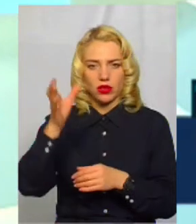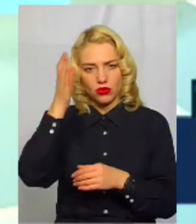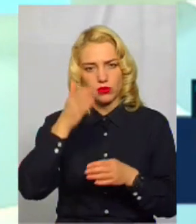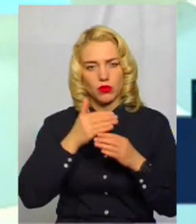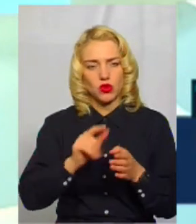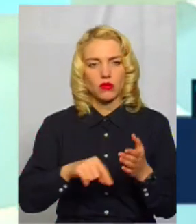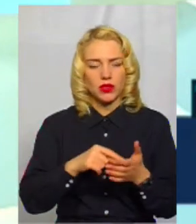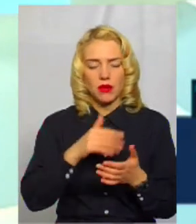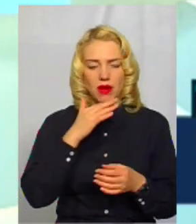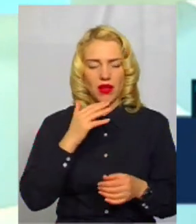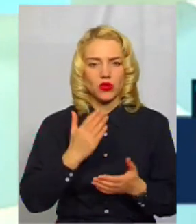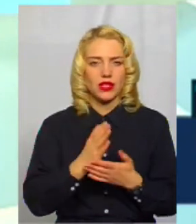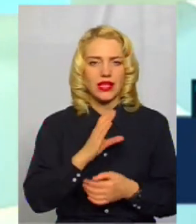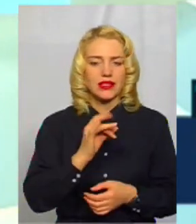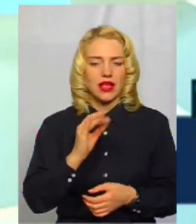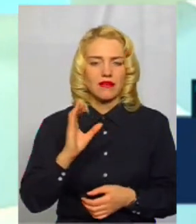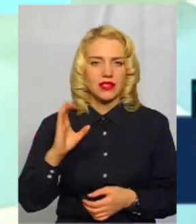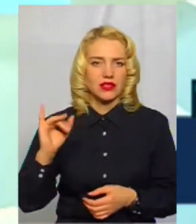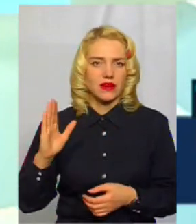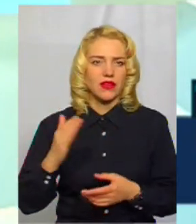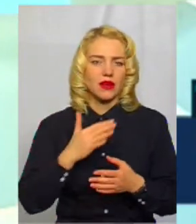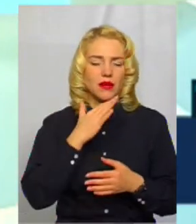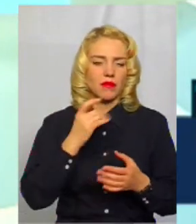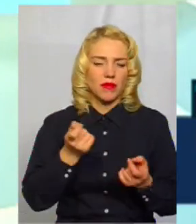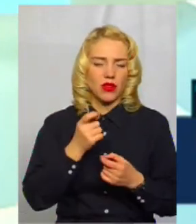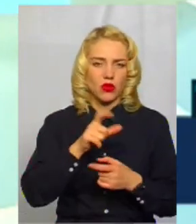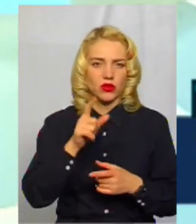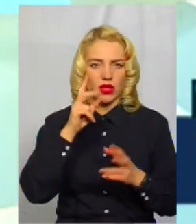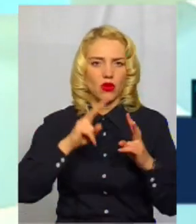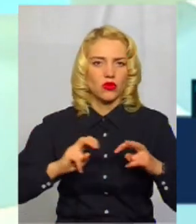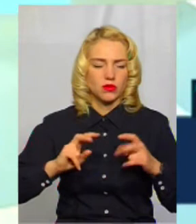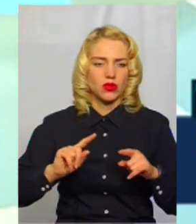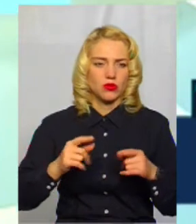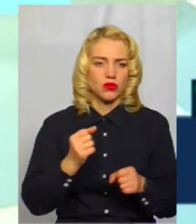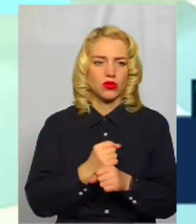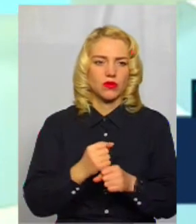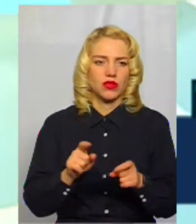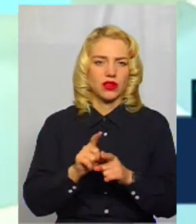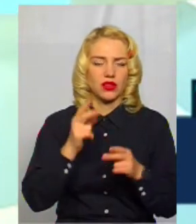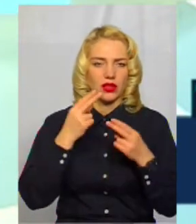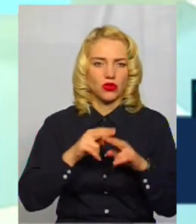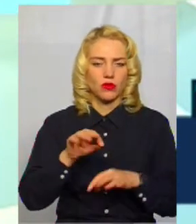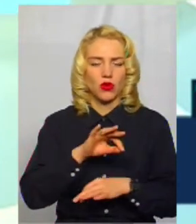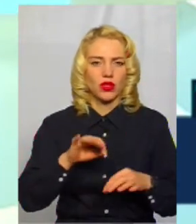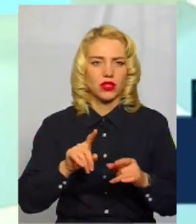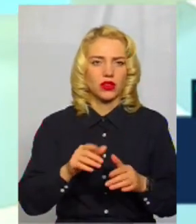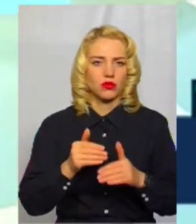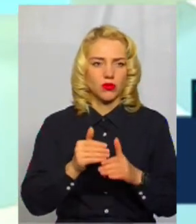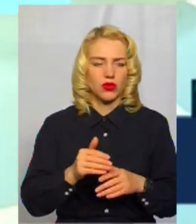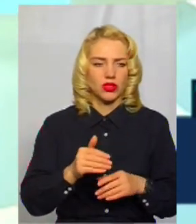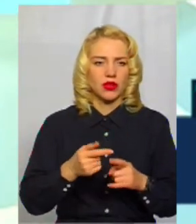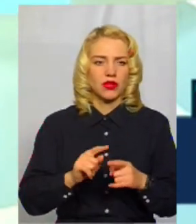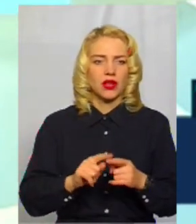розумне, багато сервісів, набагато менше людей розбирається у них. І ми зробили такий технологічний проєкт, який допоможе